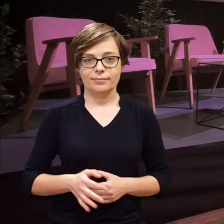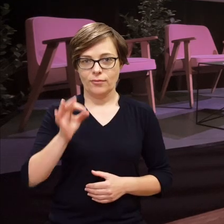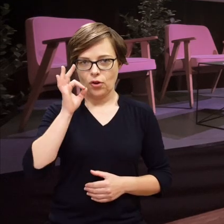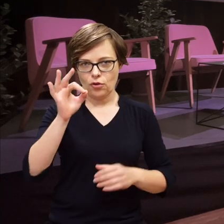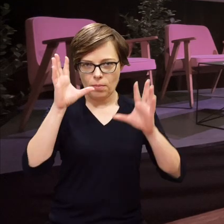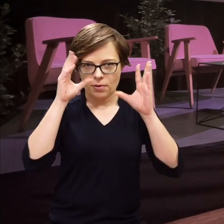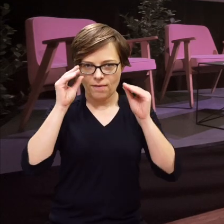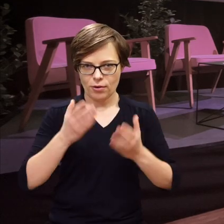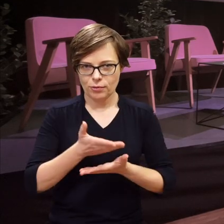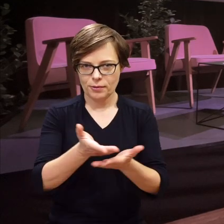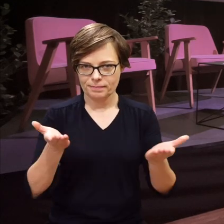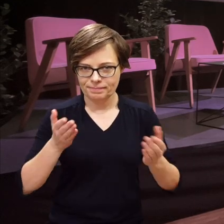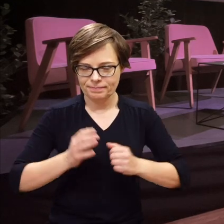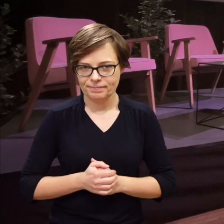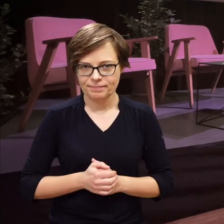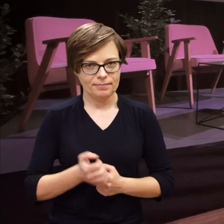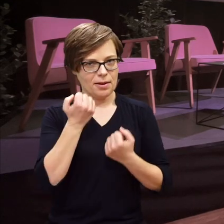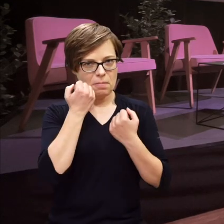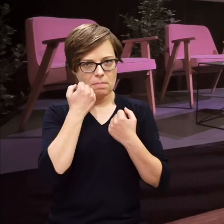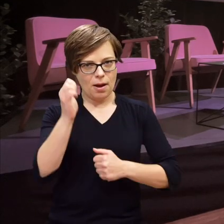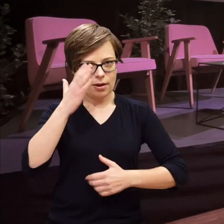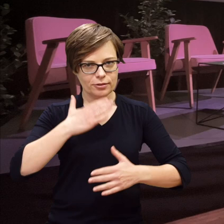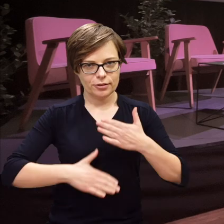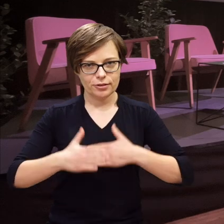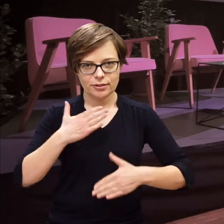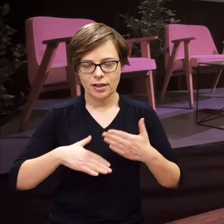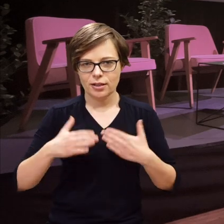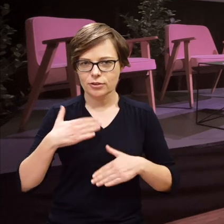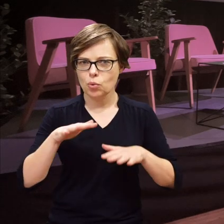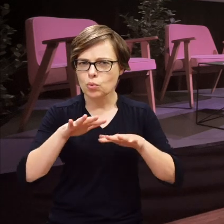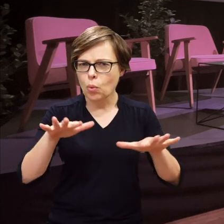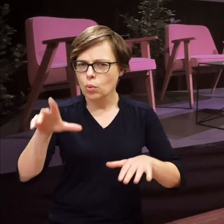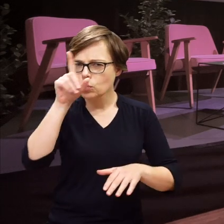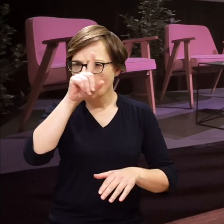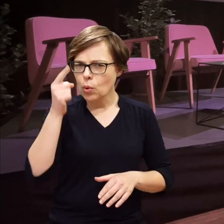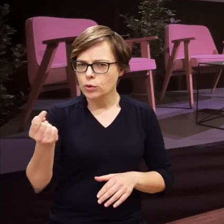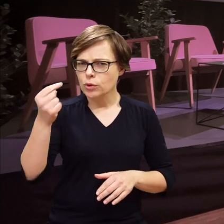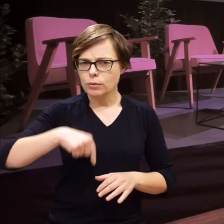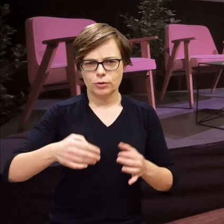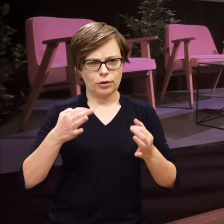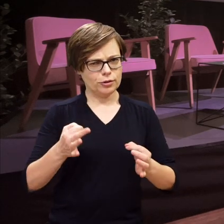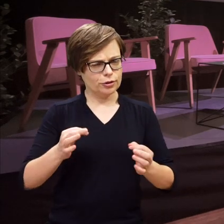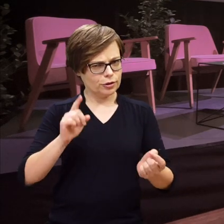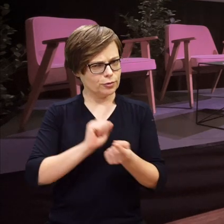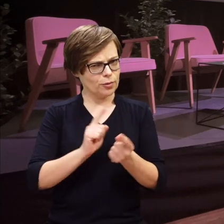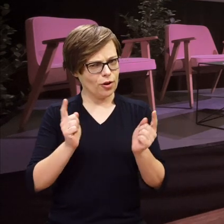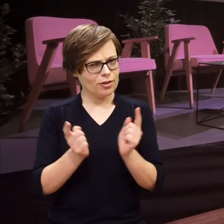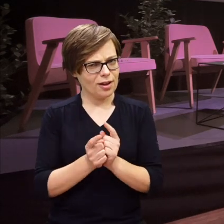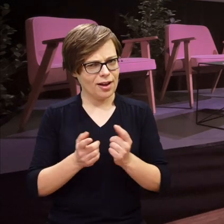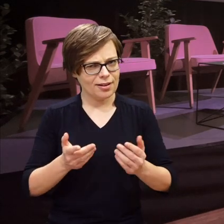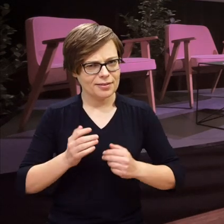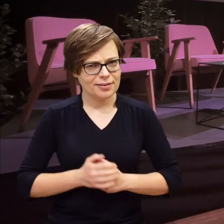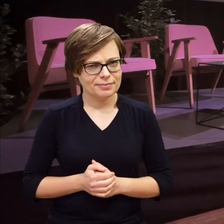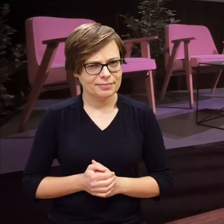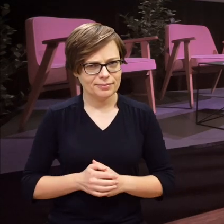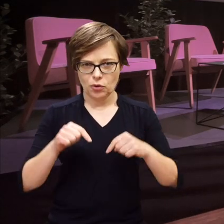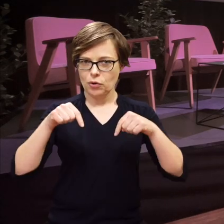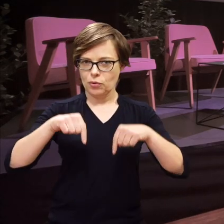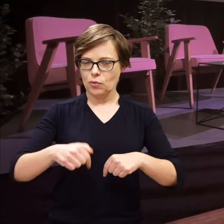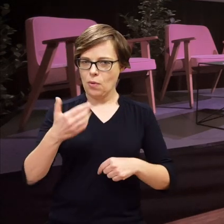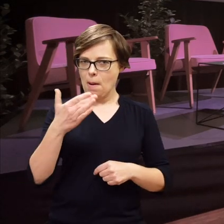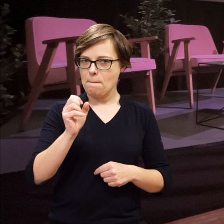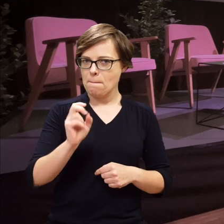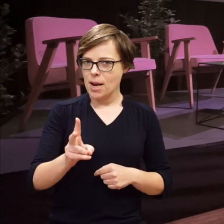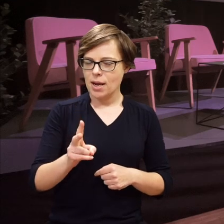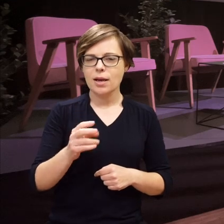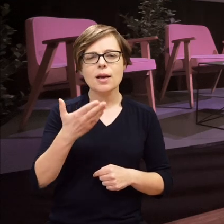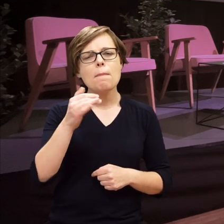Dobry wieczór. Bardzo się cieszę, że się udało tak licznie zgromadzić na tym naszym spotkaniu tutaj